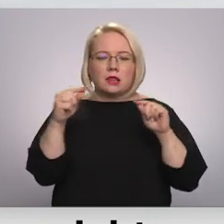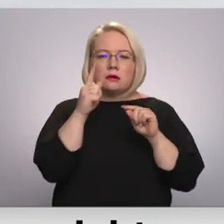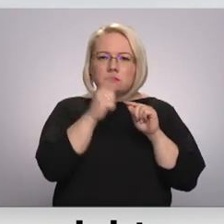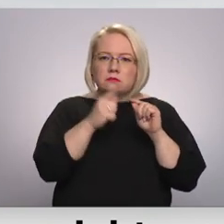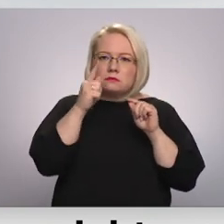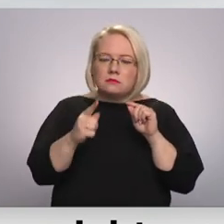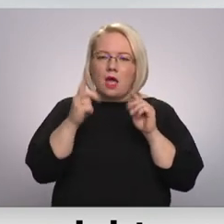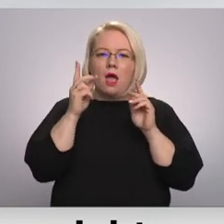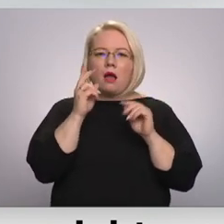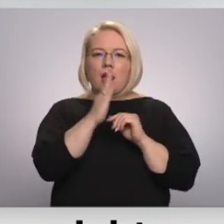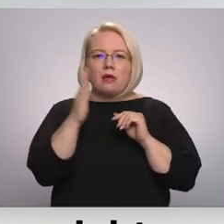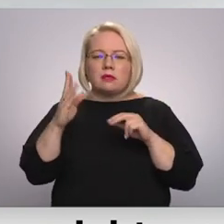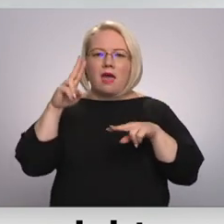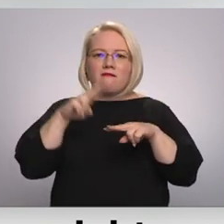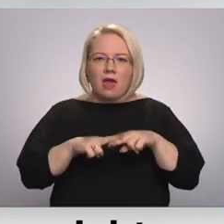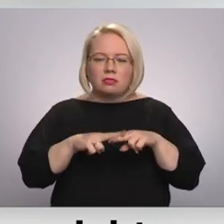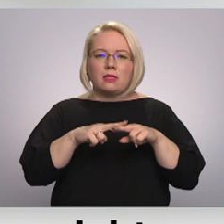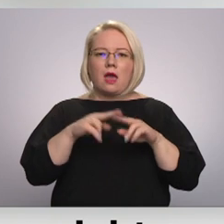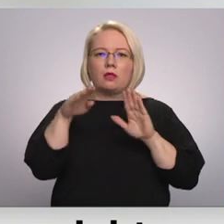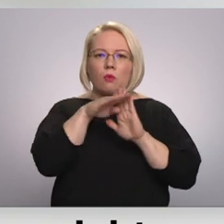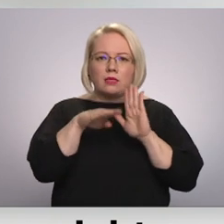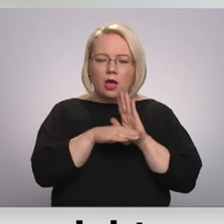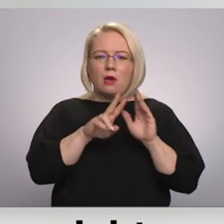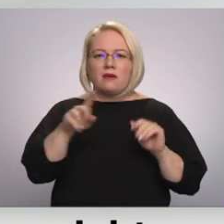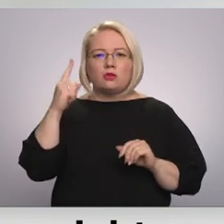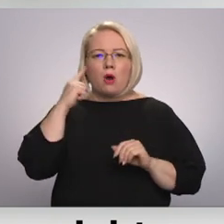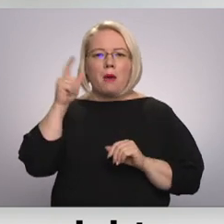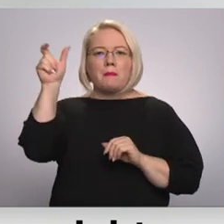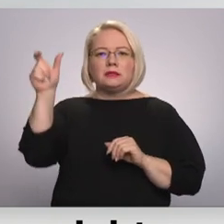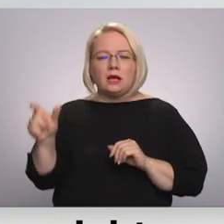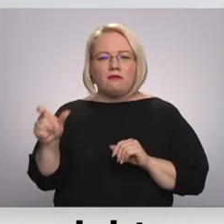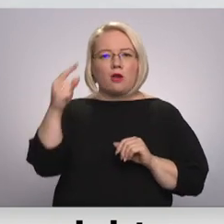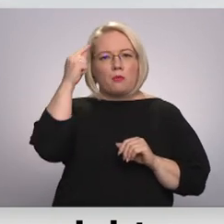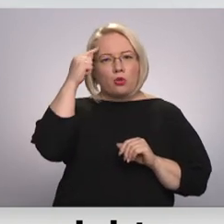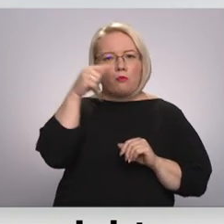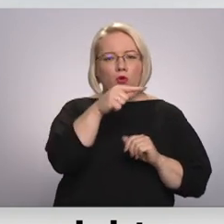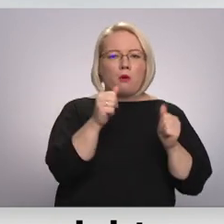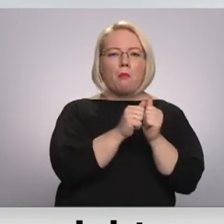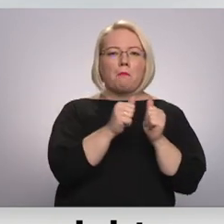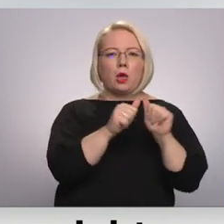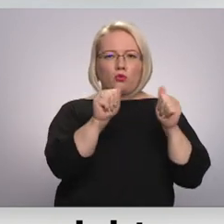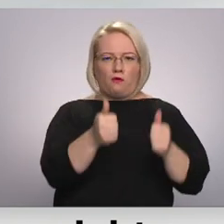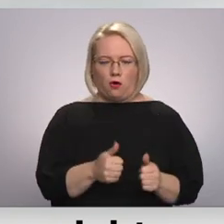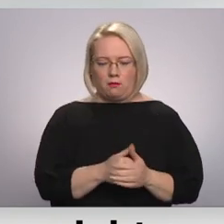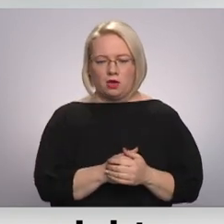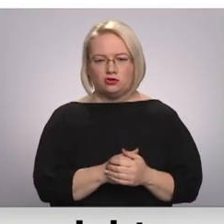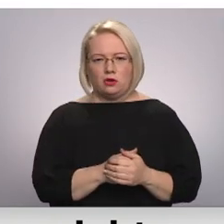katram un katrai lietai. Nevis domāju par cilvēku, bet domāju par to papīri noformēšanu.